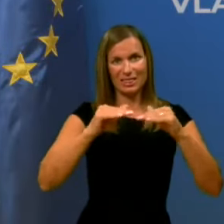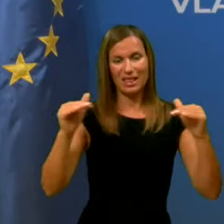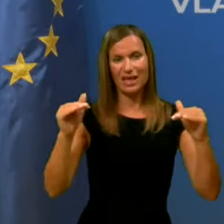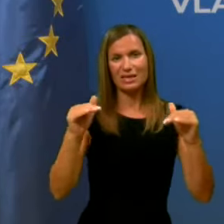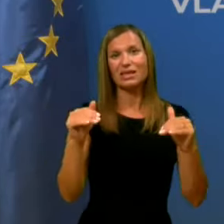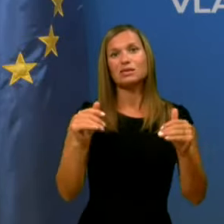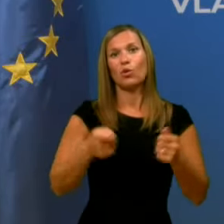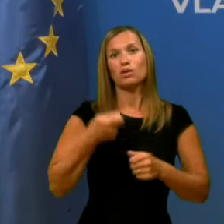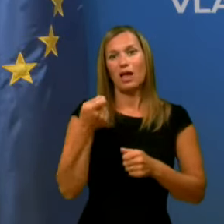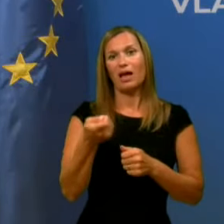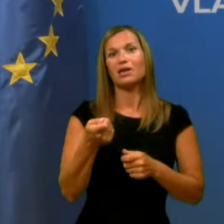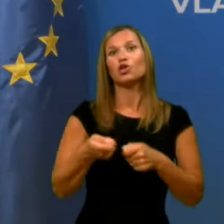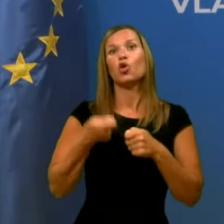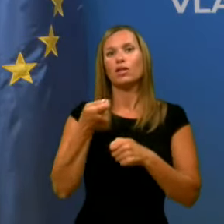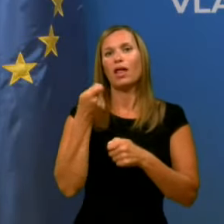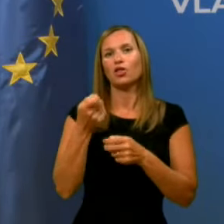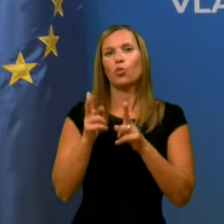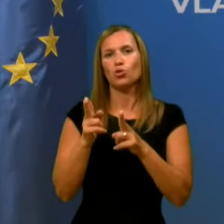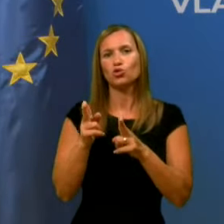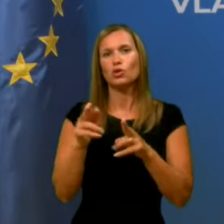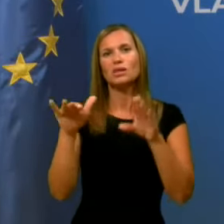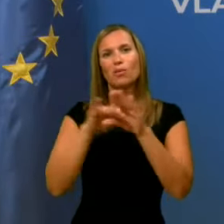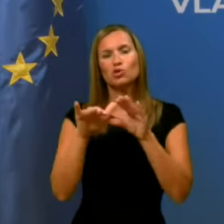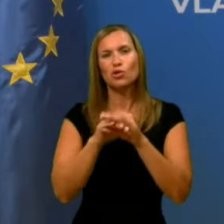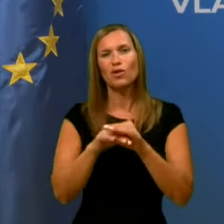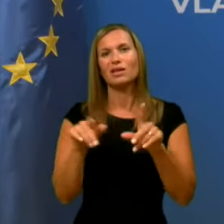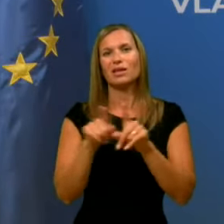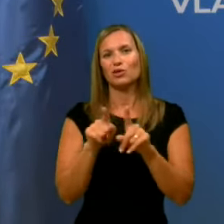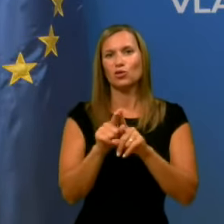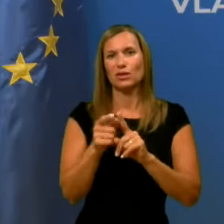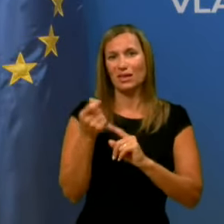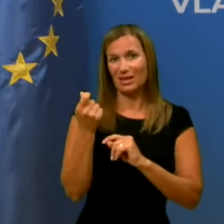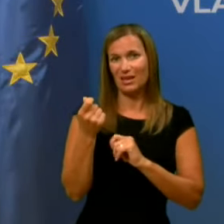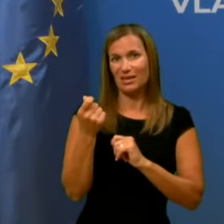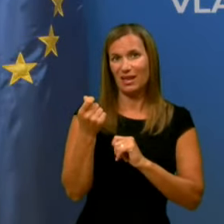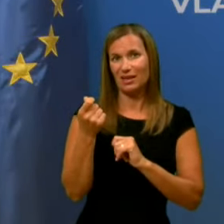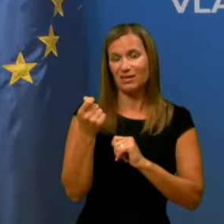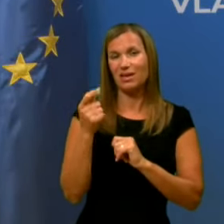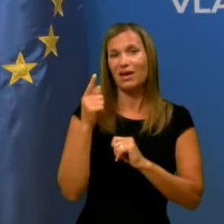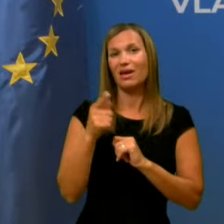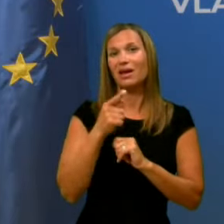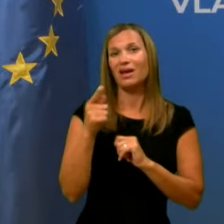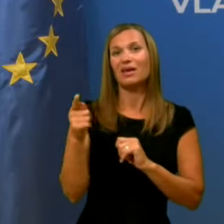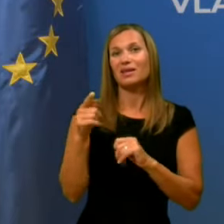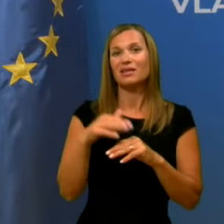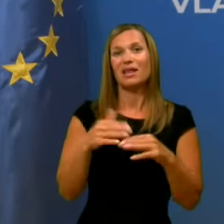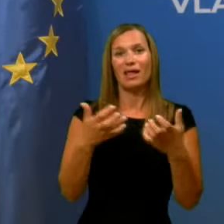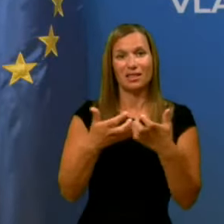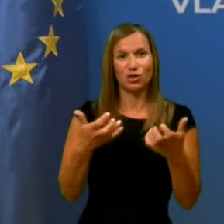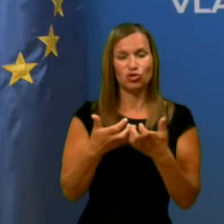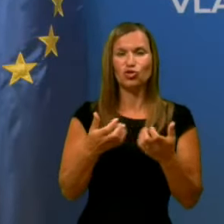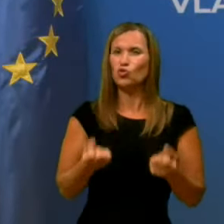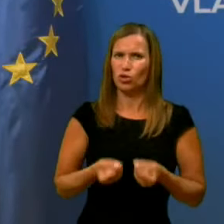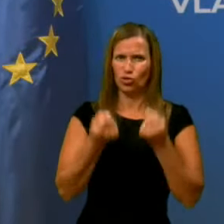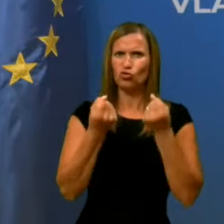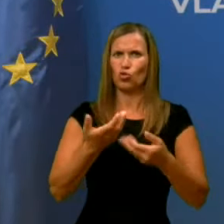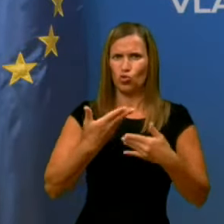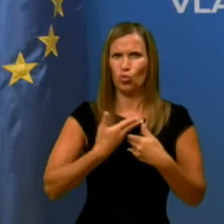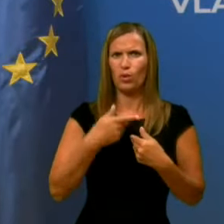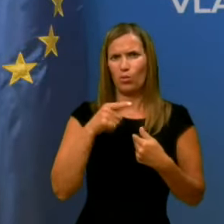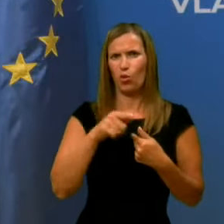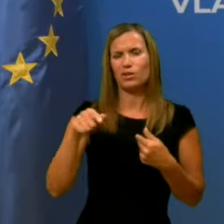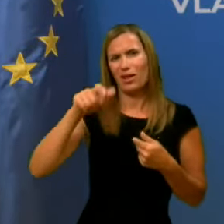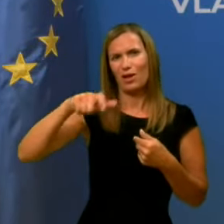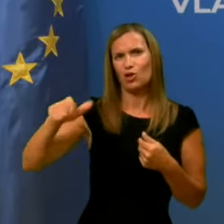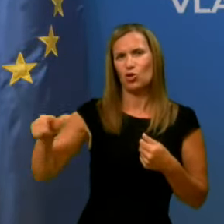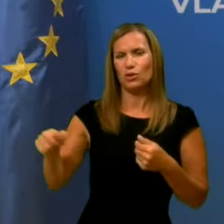zaposlovanja, tudi denarja. Res pa je, seveda, da na tržišču zelo težko te ljudi dobimo. In